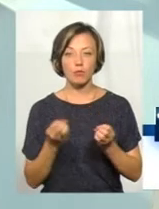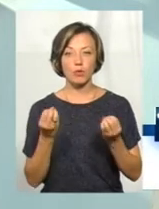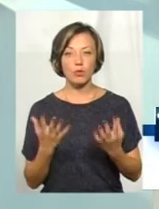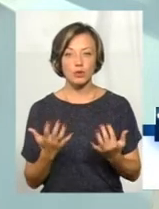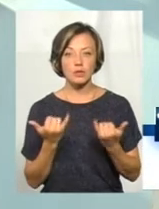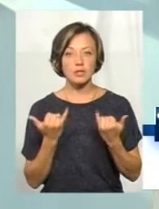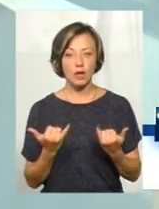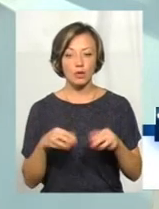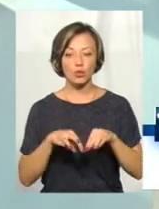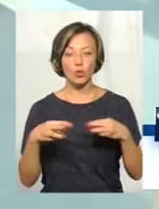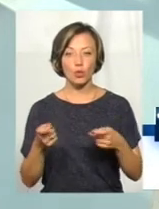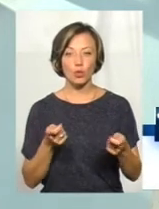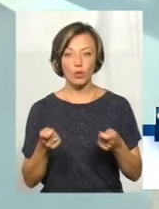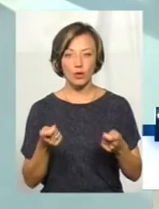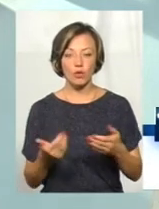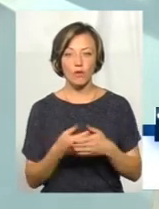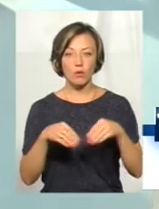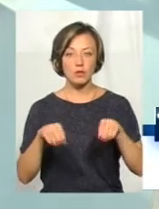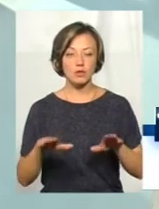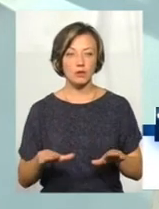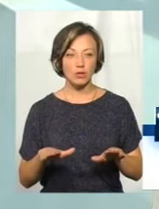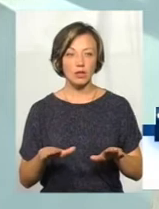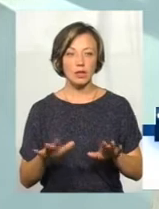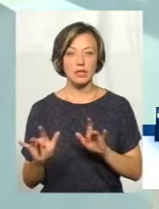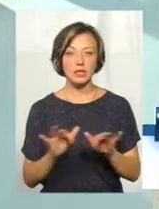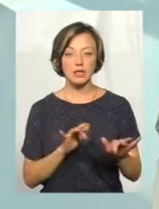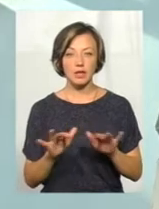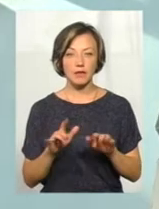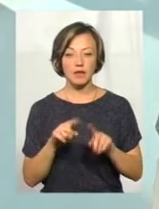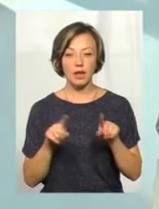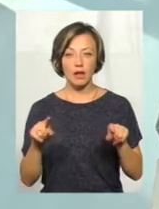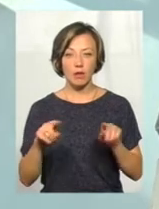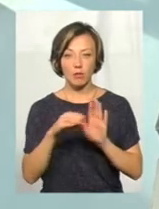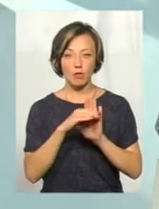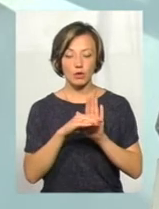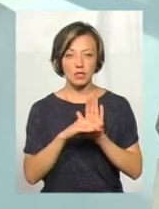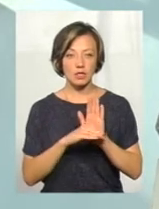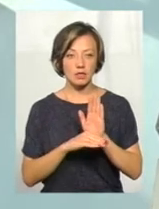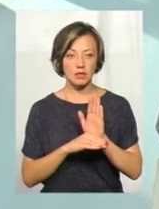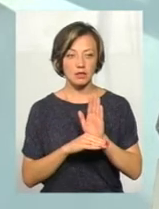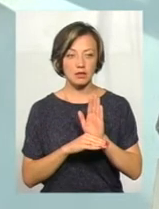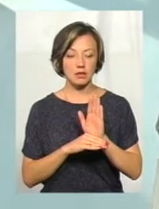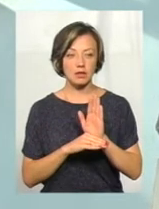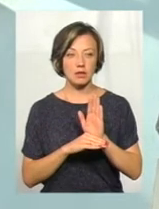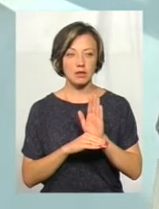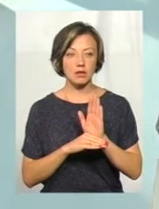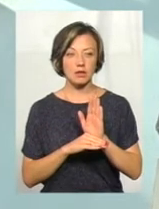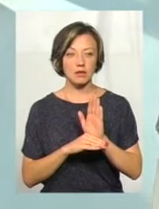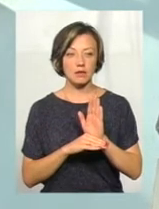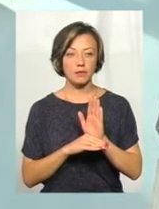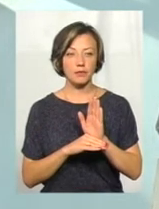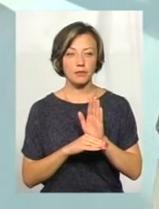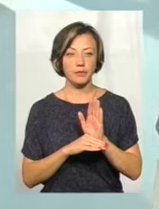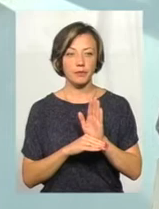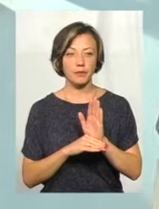зараз урядом нової постанови дія в деяких позиціях стосовно цього національного